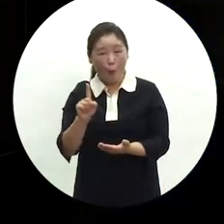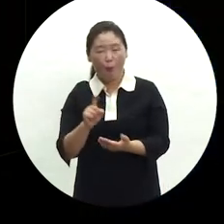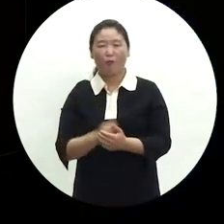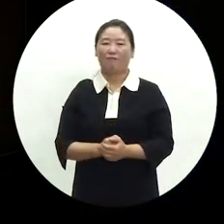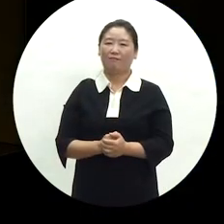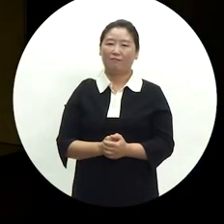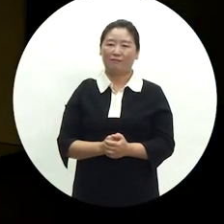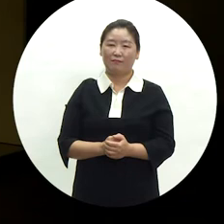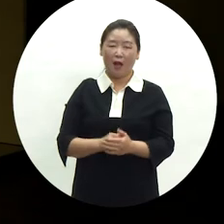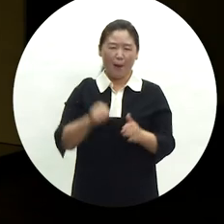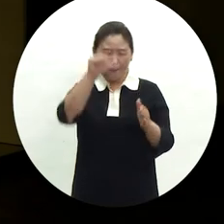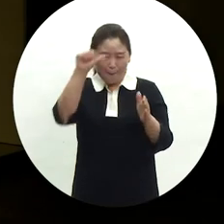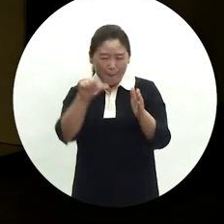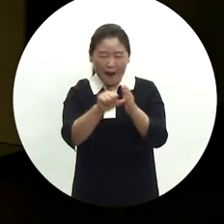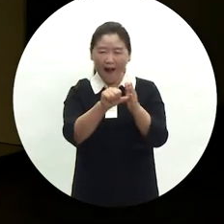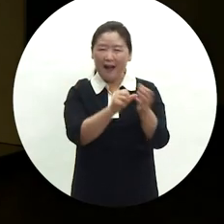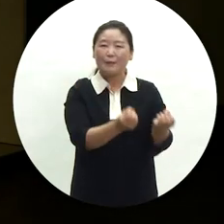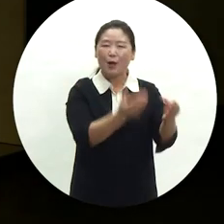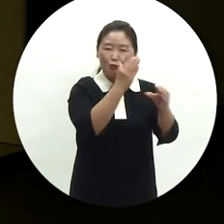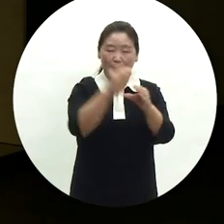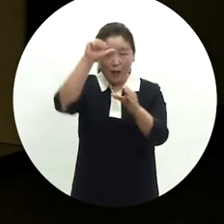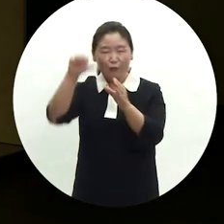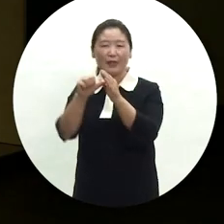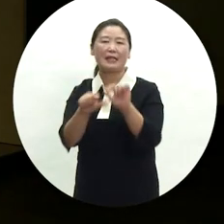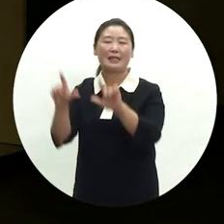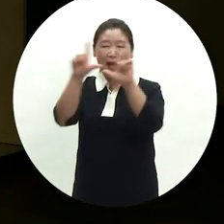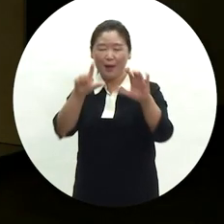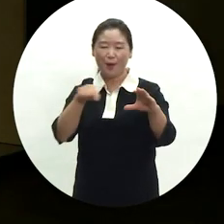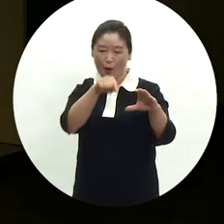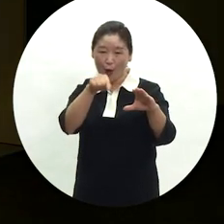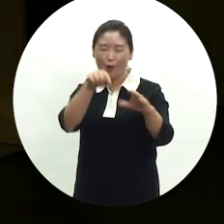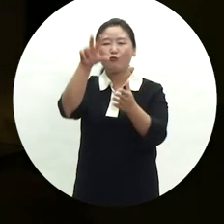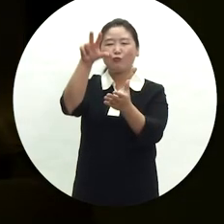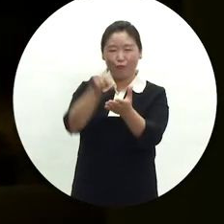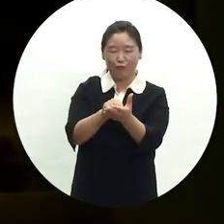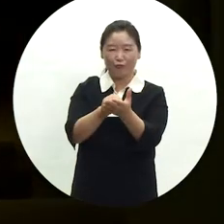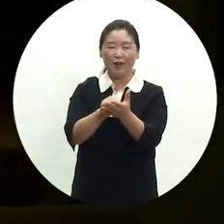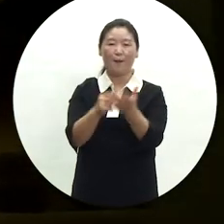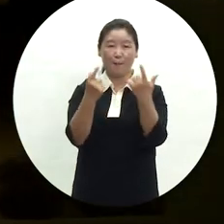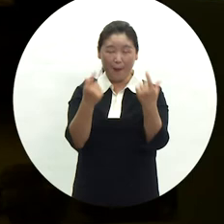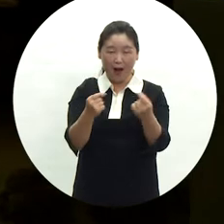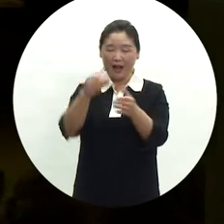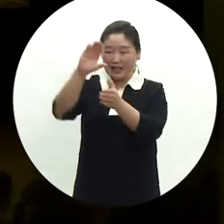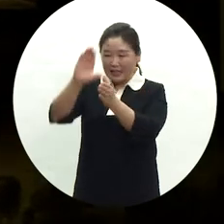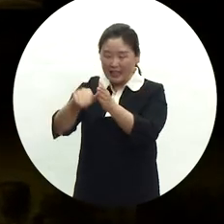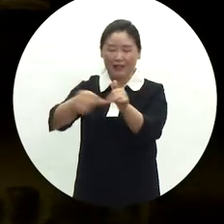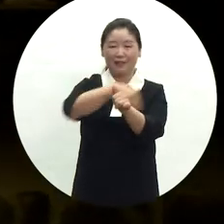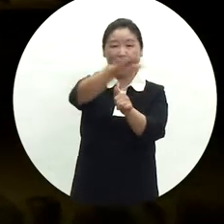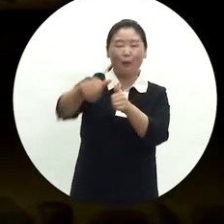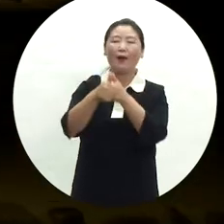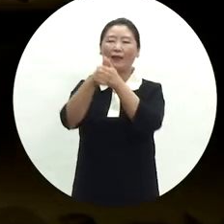일생을의 중심인 한국인의 일생이라는 주제의 통일성에 시대와 상황에 맞는